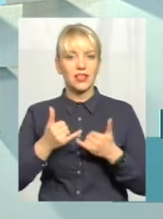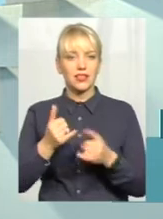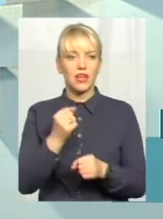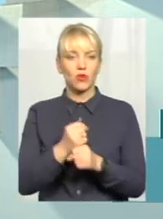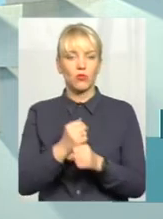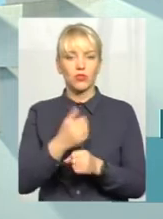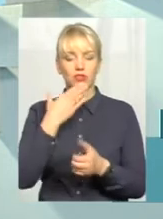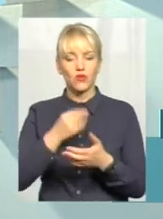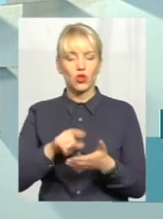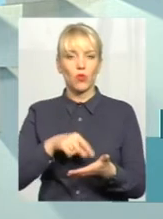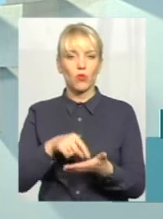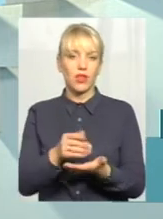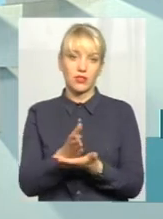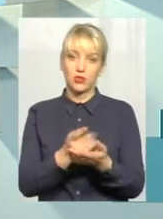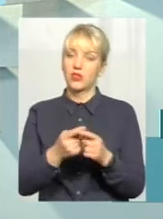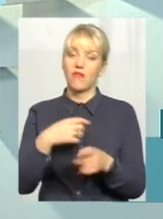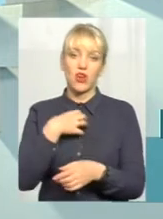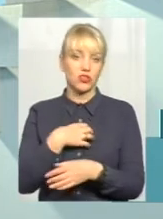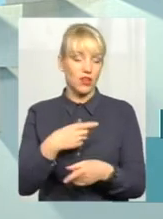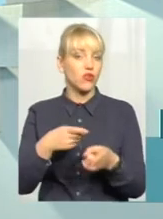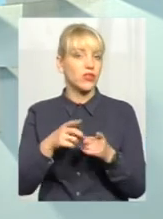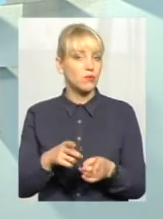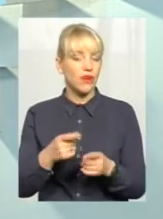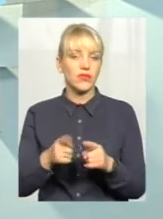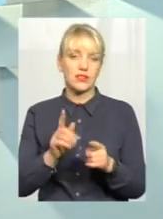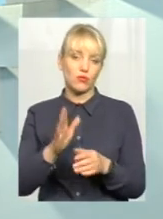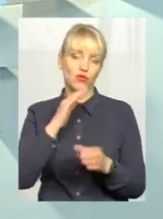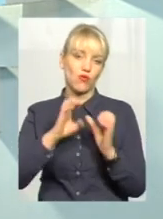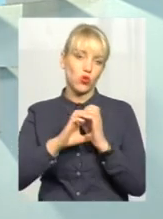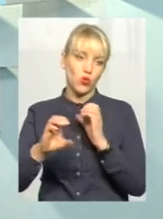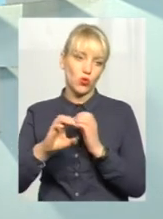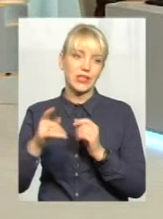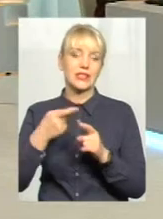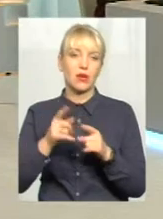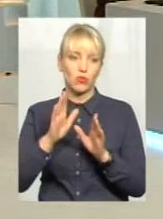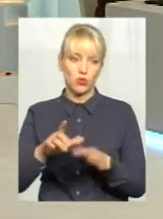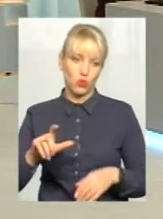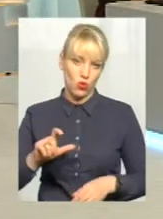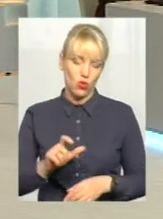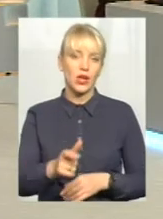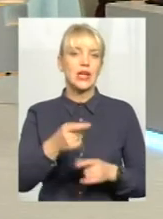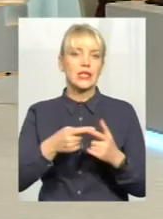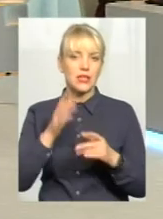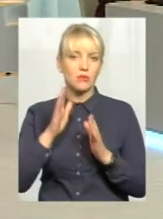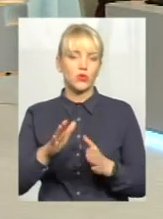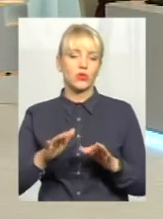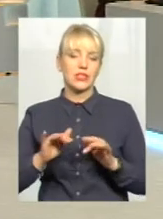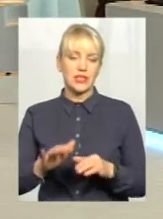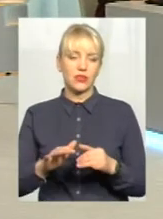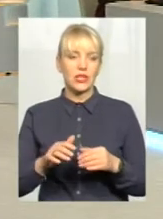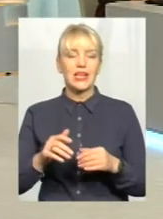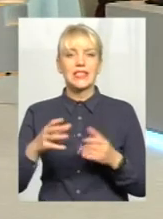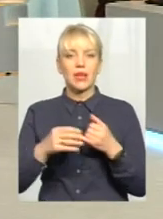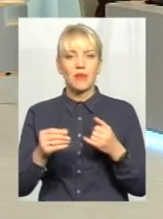своїх комунальних служб. Це важливо насправді. Це будуть водогони, це будуть дороги, це будуть заходи з енергозбереження.